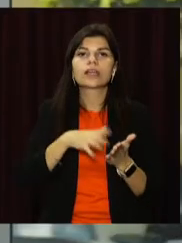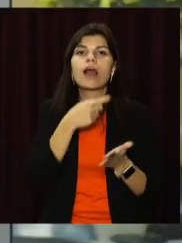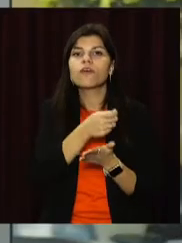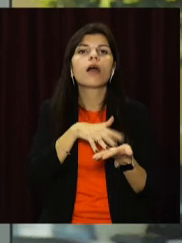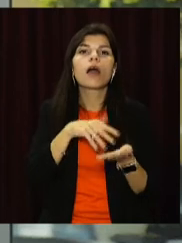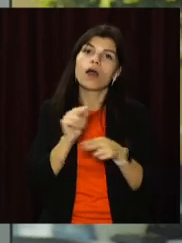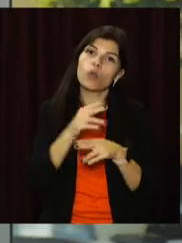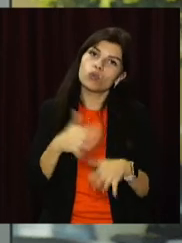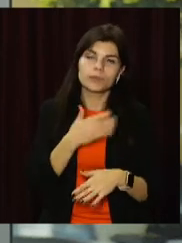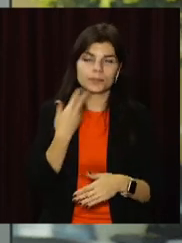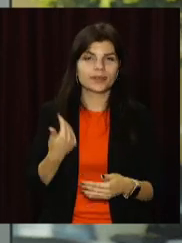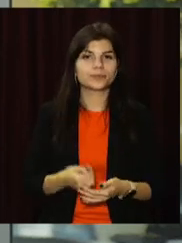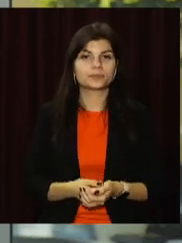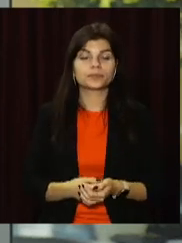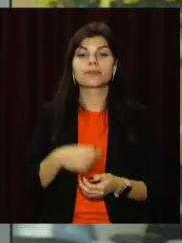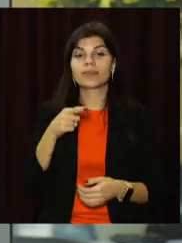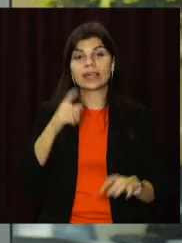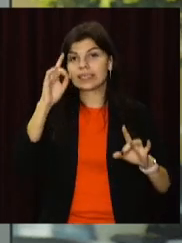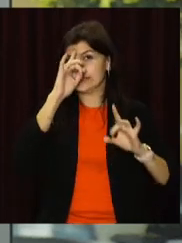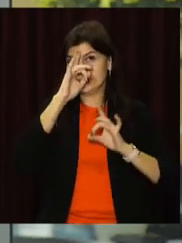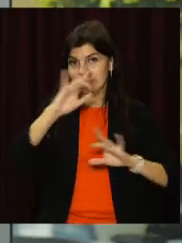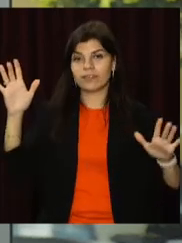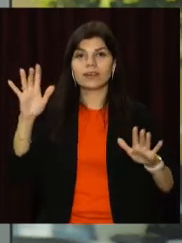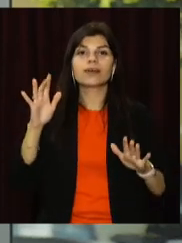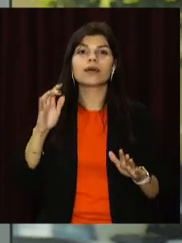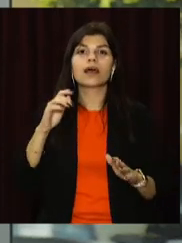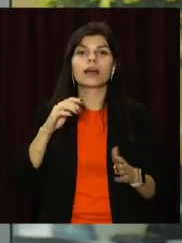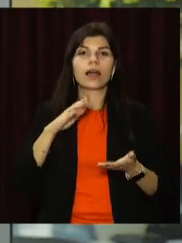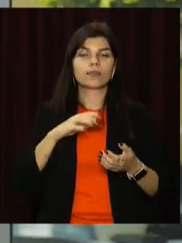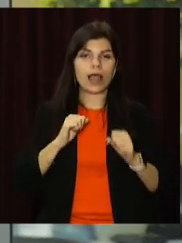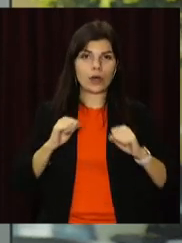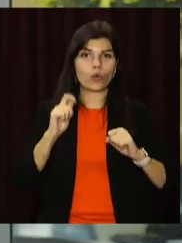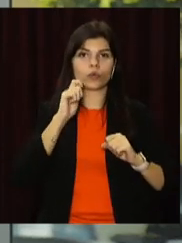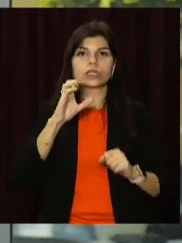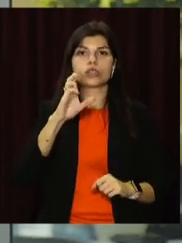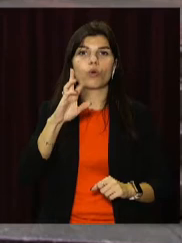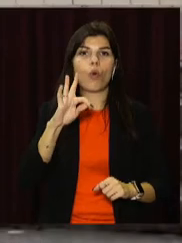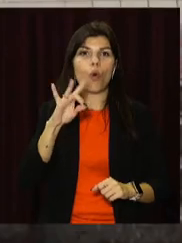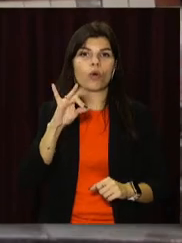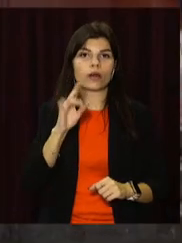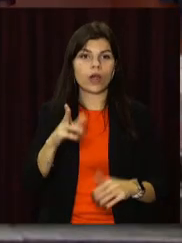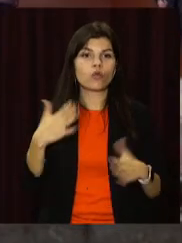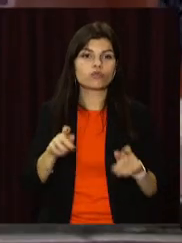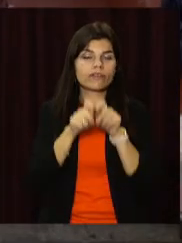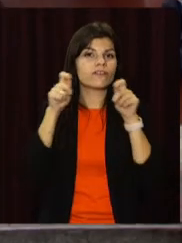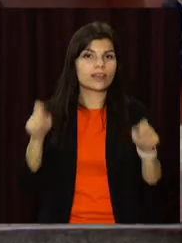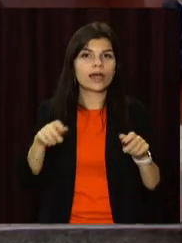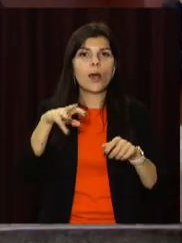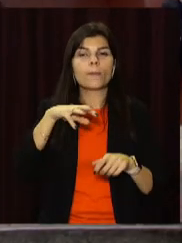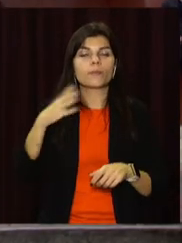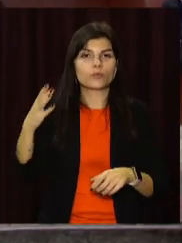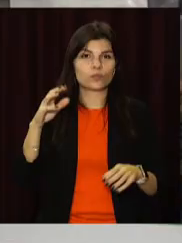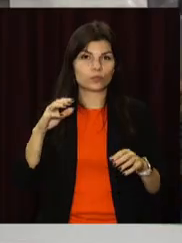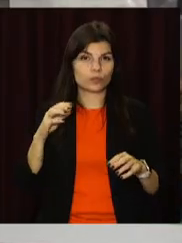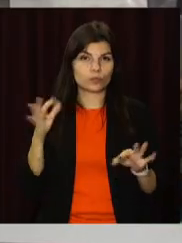Меморіальну дошку видатному українському композитору, герою України Мирославу Скорику відкрили у Кам'янському фаховому музичному